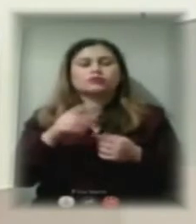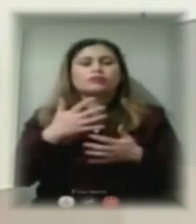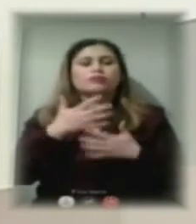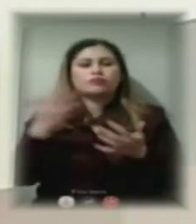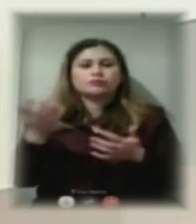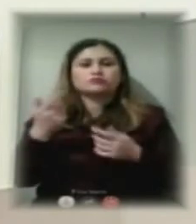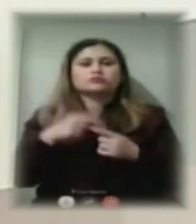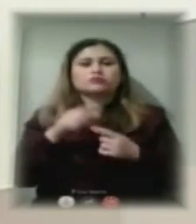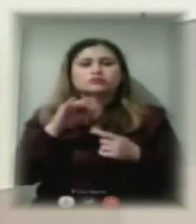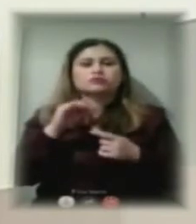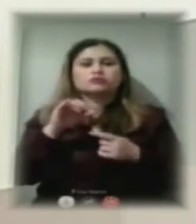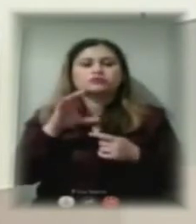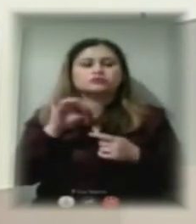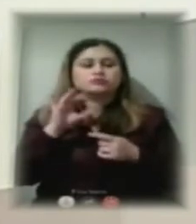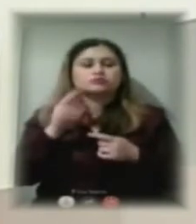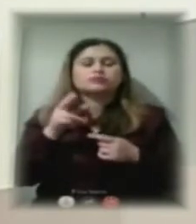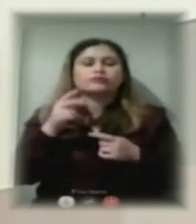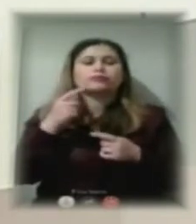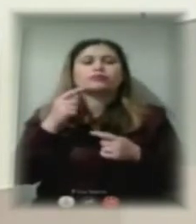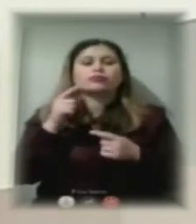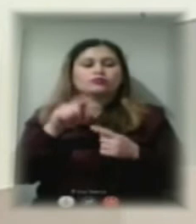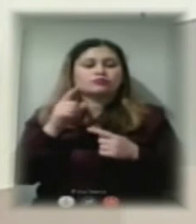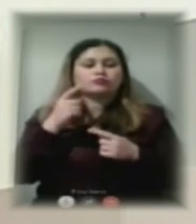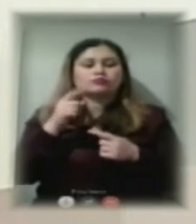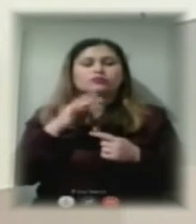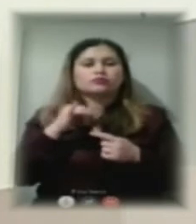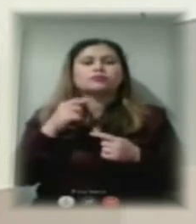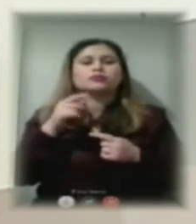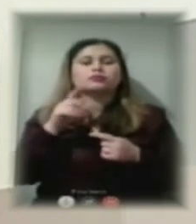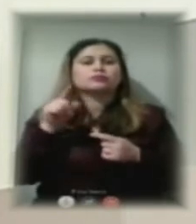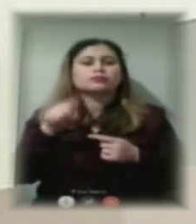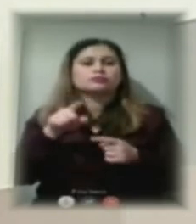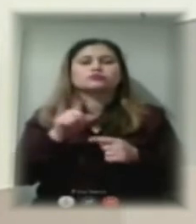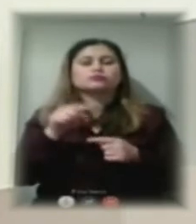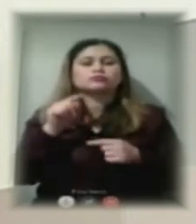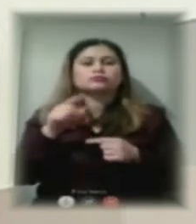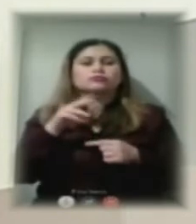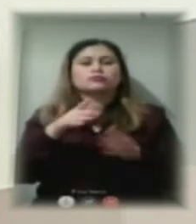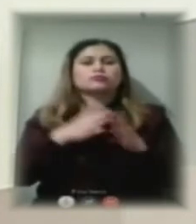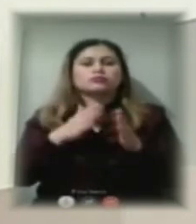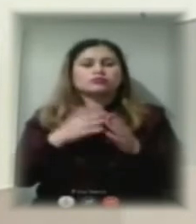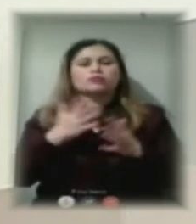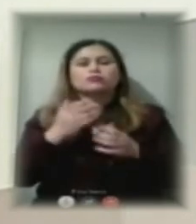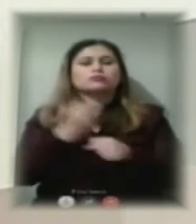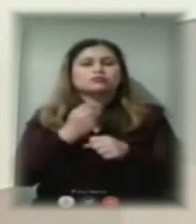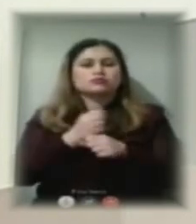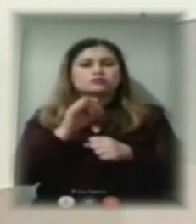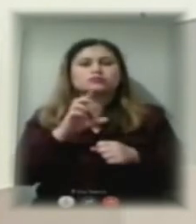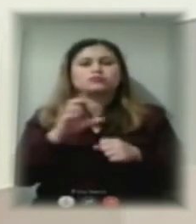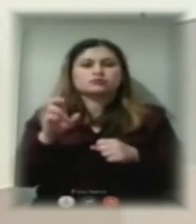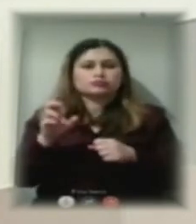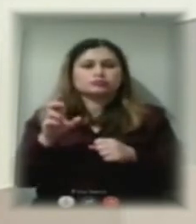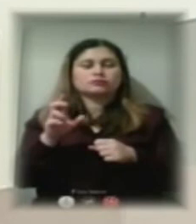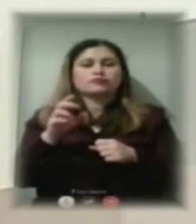титульних списків, тому що ми проти того, щоб тим будинкам, які ще не створили ОСББ, або